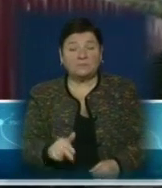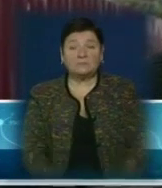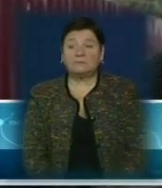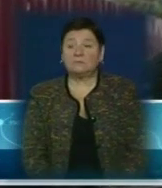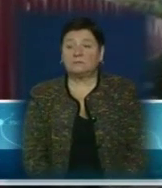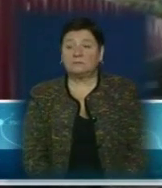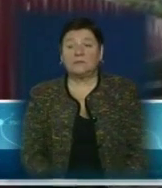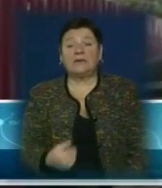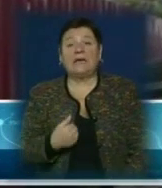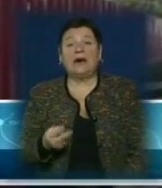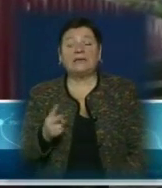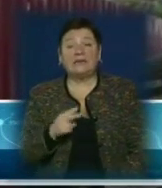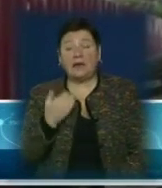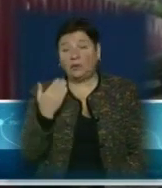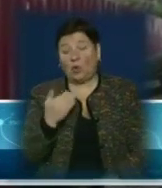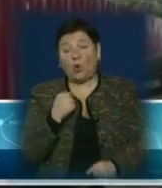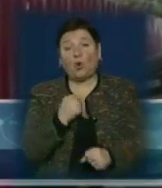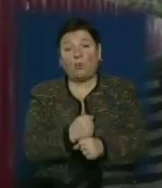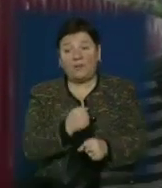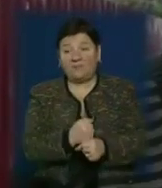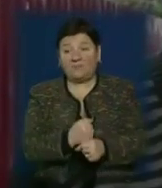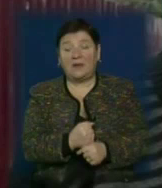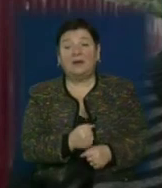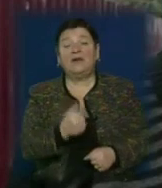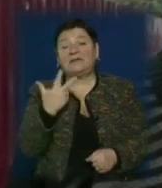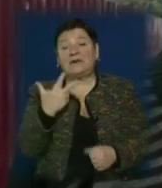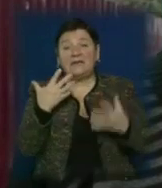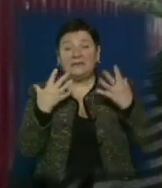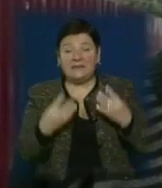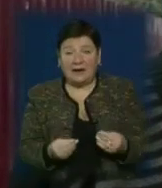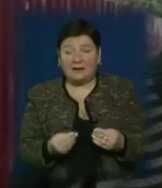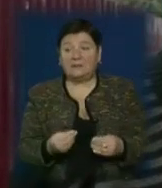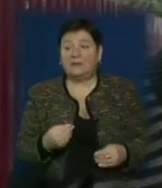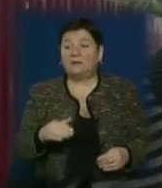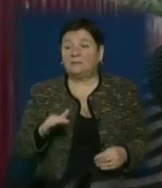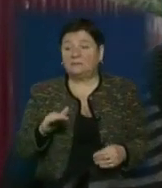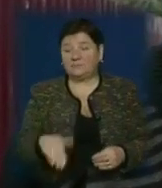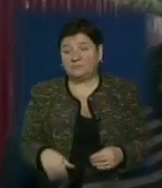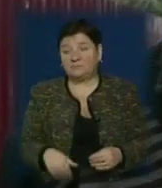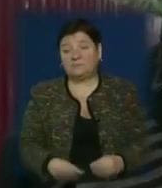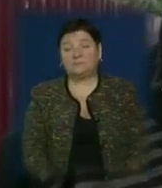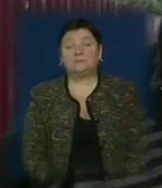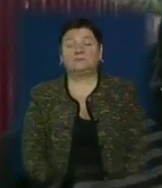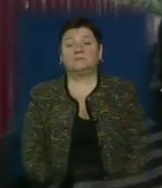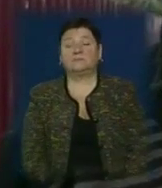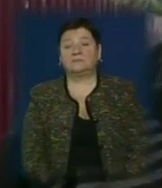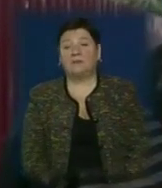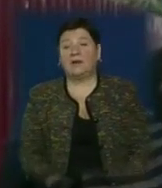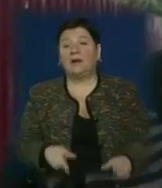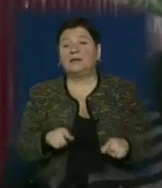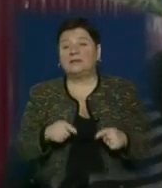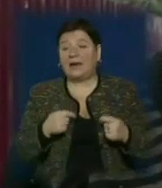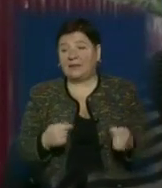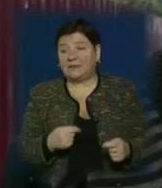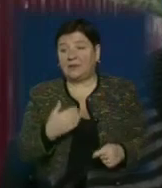я в нього робив, робив, раз нормальні три дні. Далі він з мене почав зіздівати. Бити мене